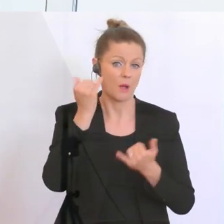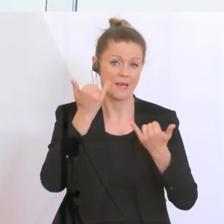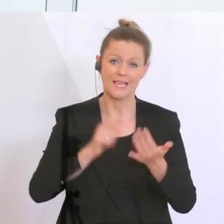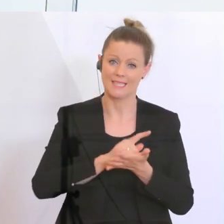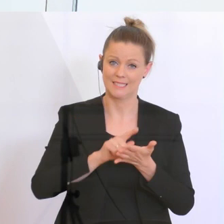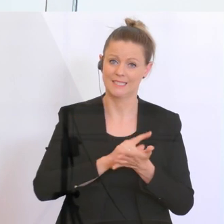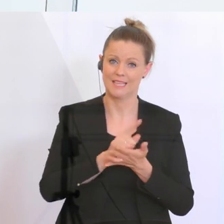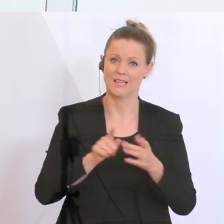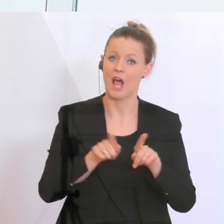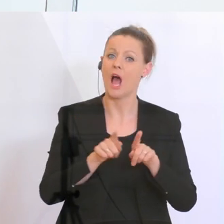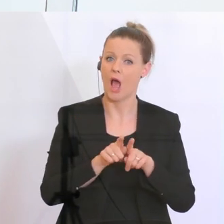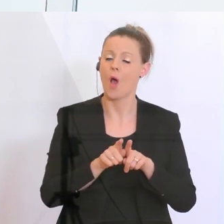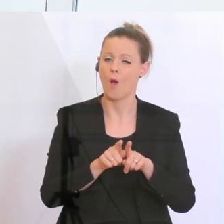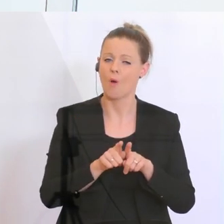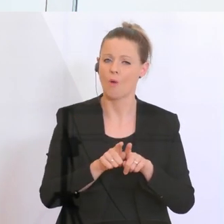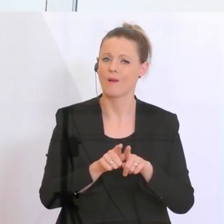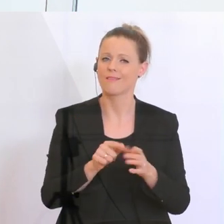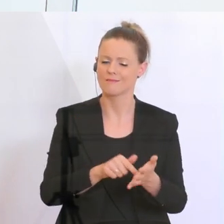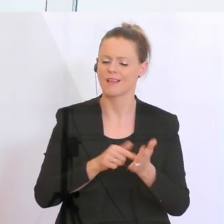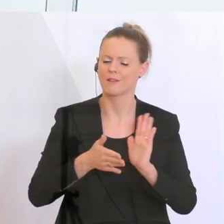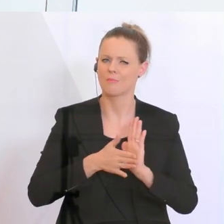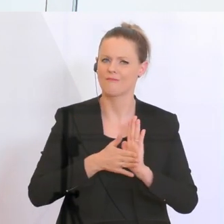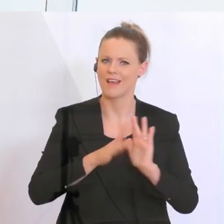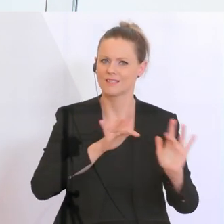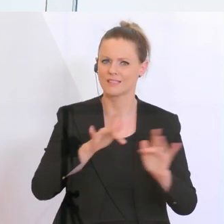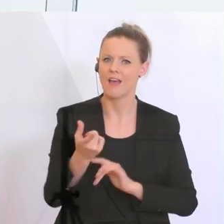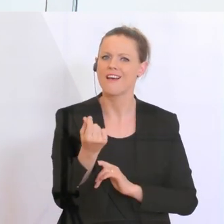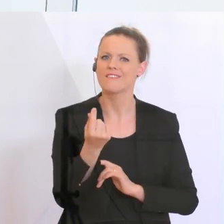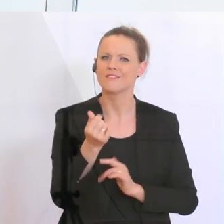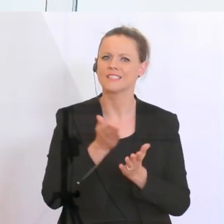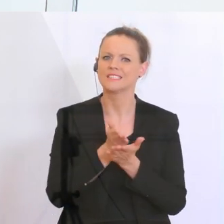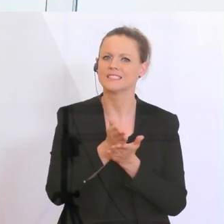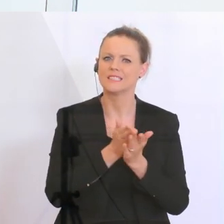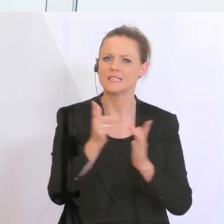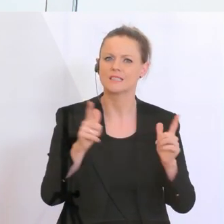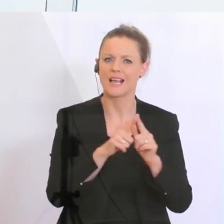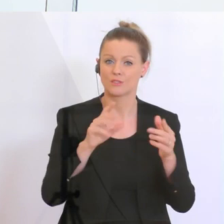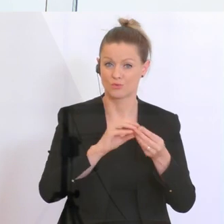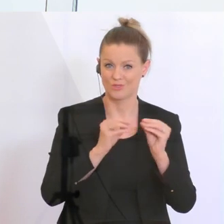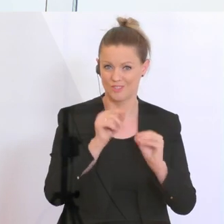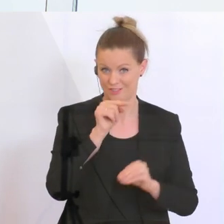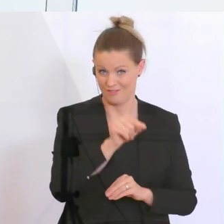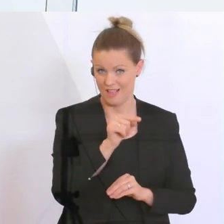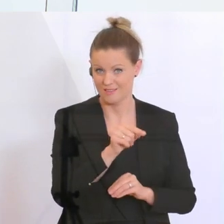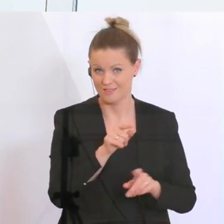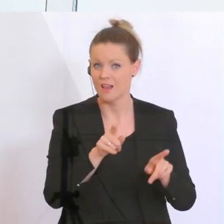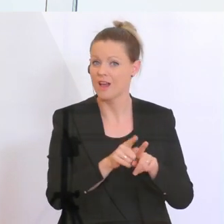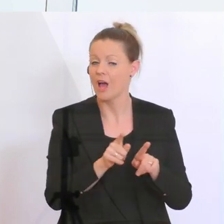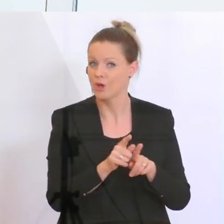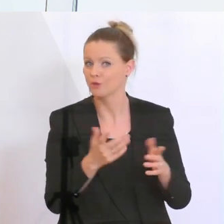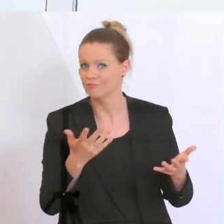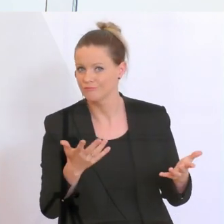auch eine Zeit, die beweisen wird, dass das Finanzdienstleistungsgeschäft etwas ist, das sich um